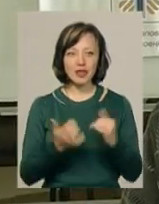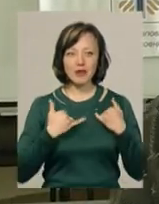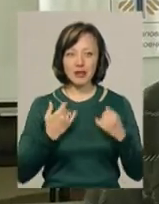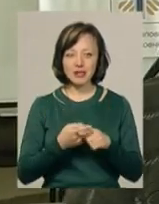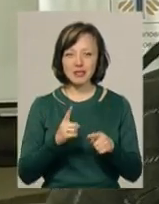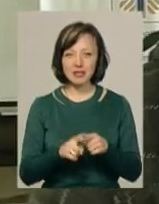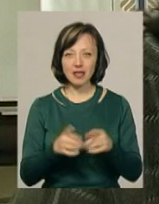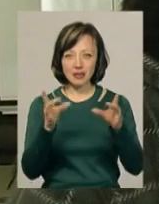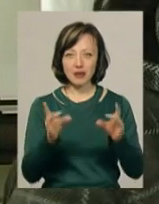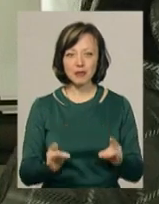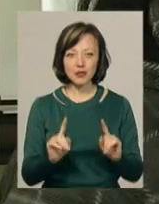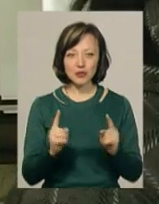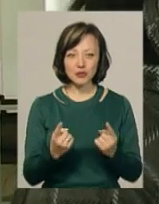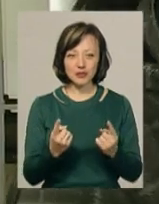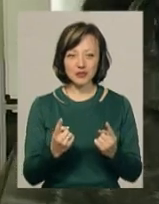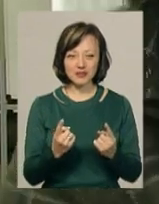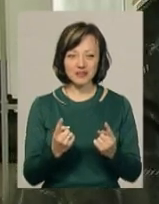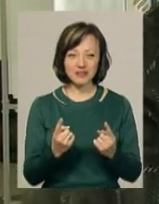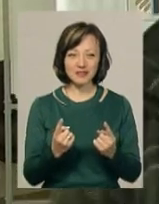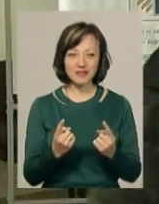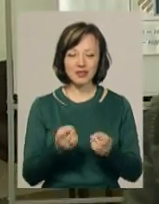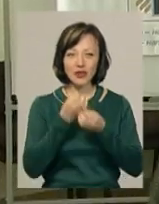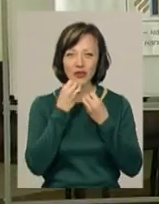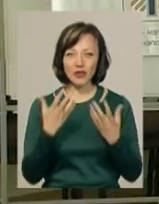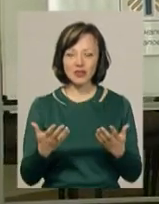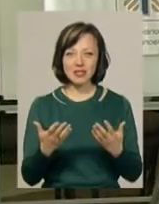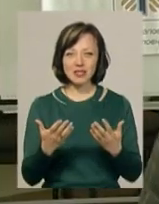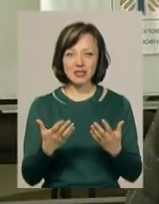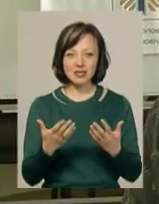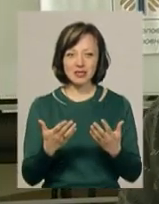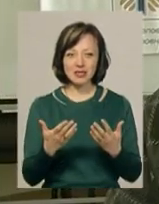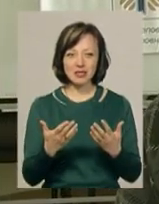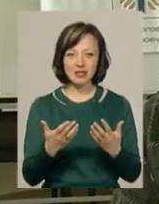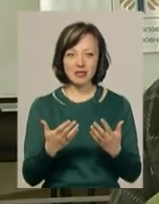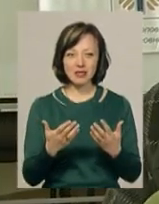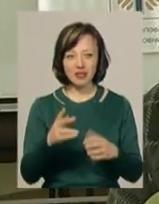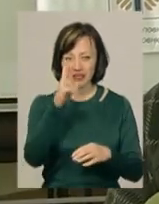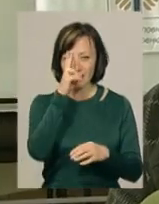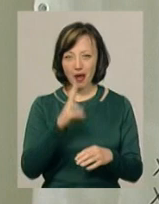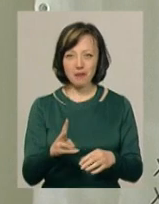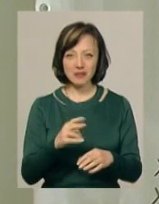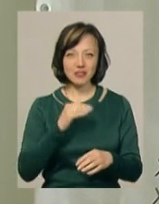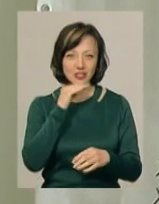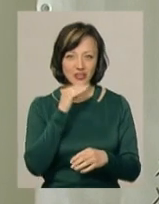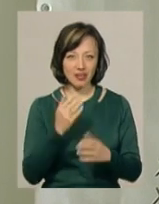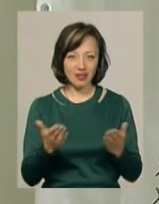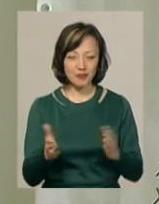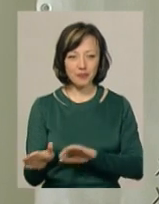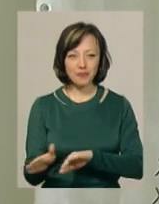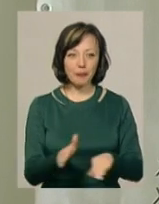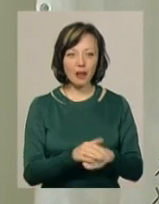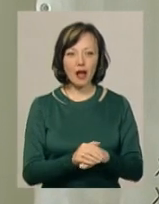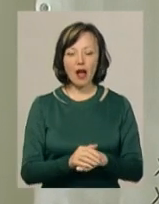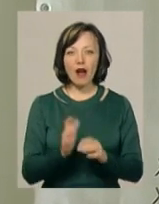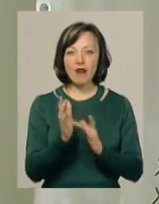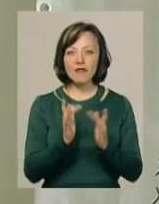цей набір дуже хороший, місяць-два в мене вполнє». До великодніх кошиків працівники